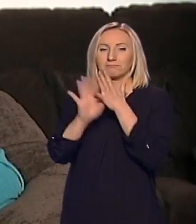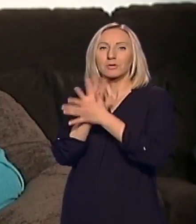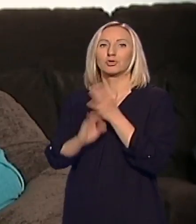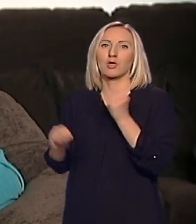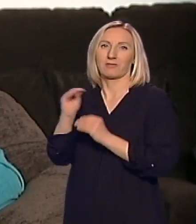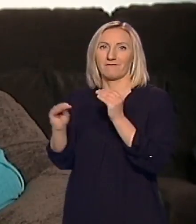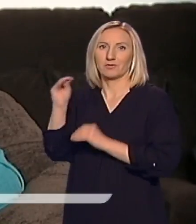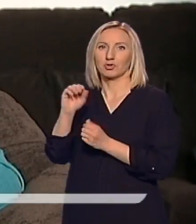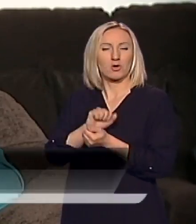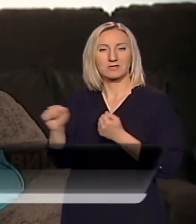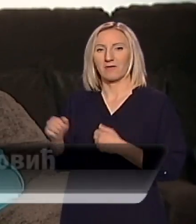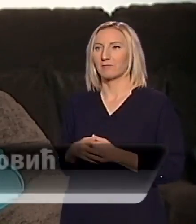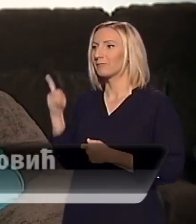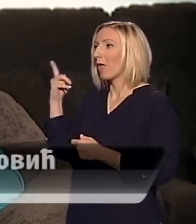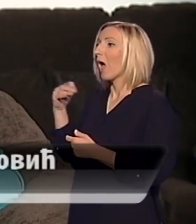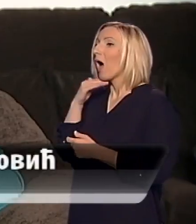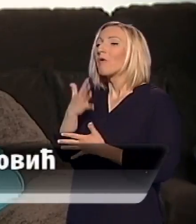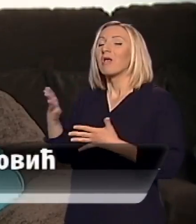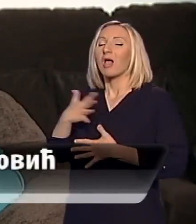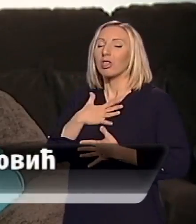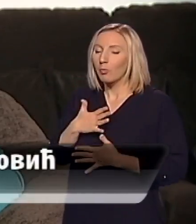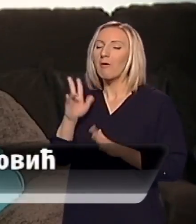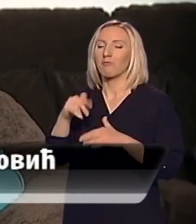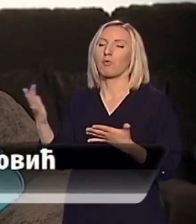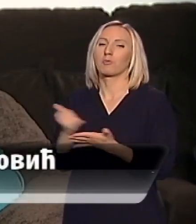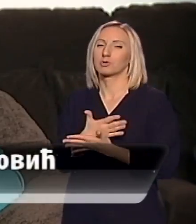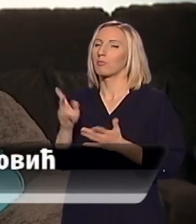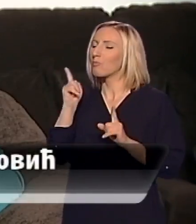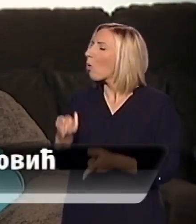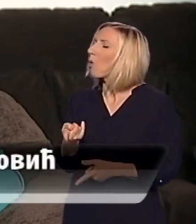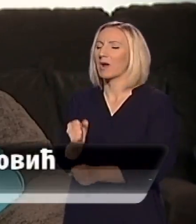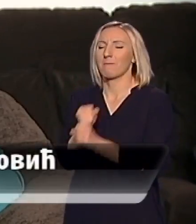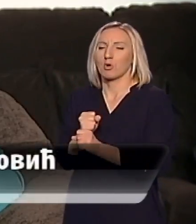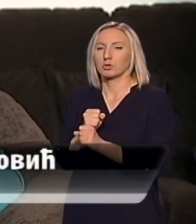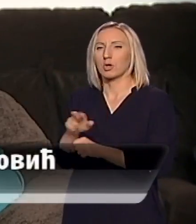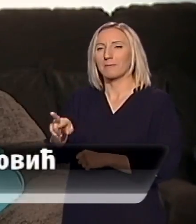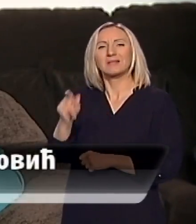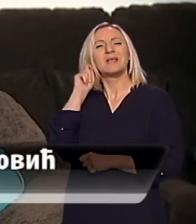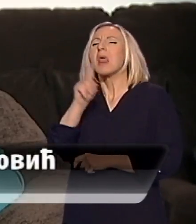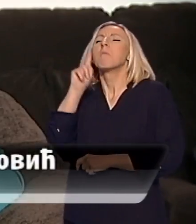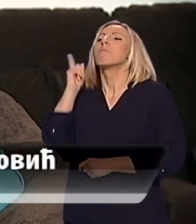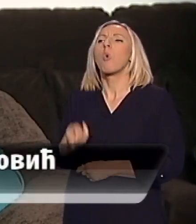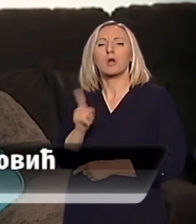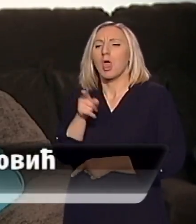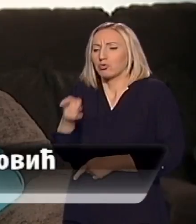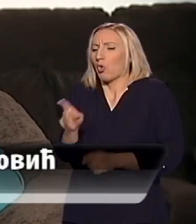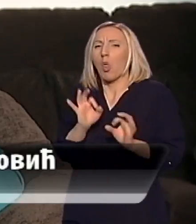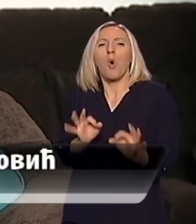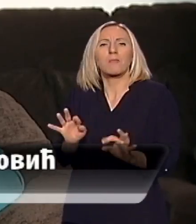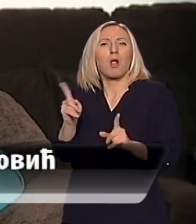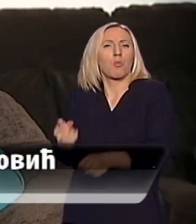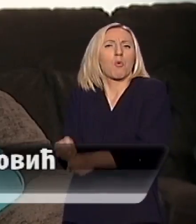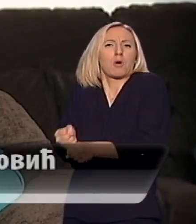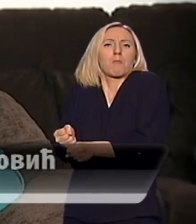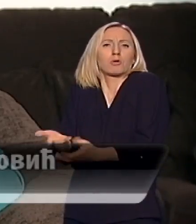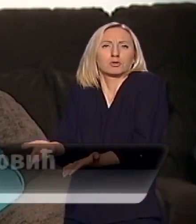S ljubavlju velikom mogu mnogo toga da postignu da moraju da podrže brata ili sestru mislim da ne da samo moraju da je to nešto normalno